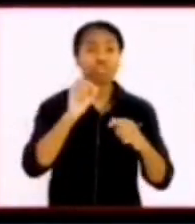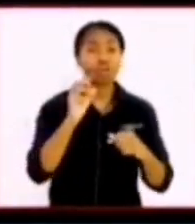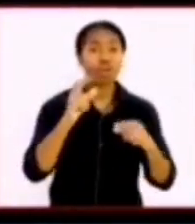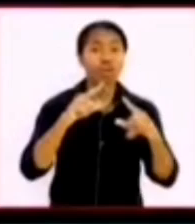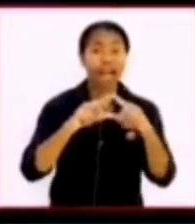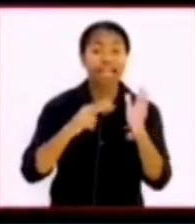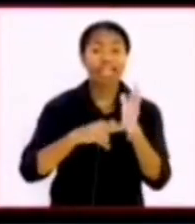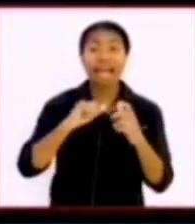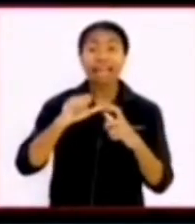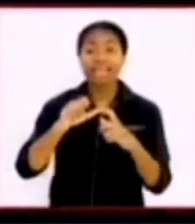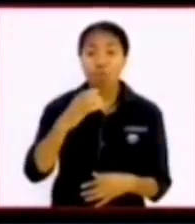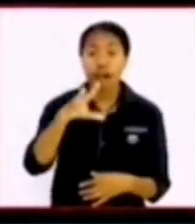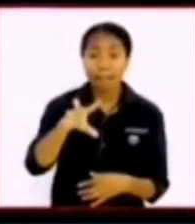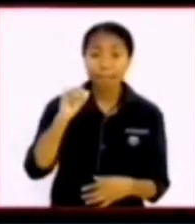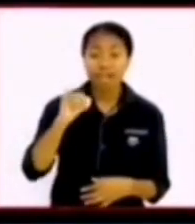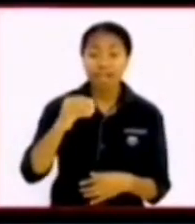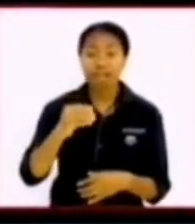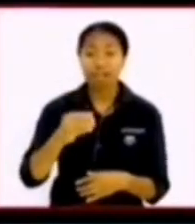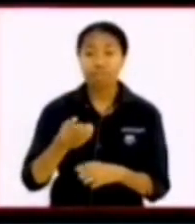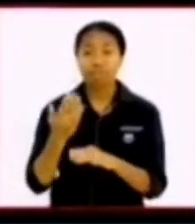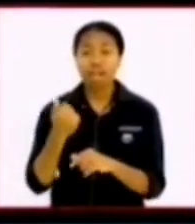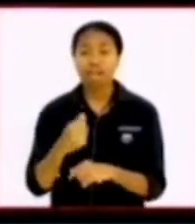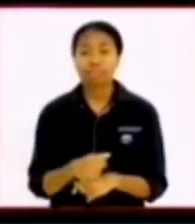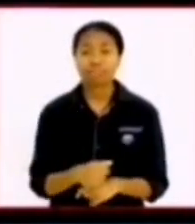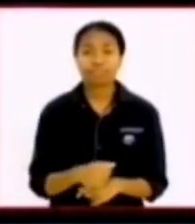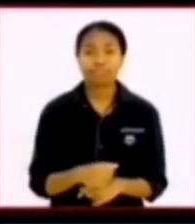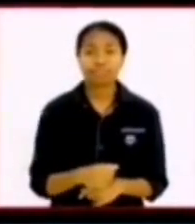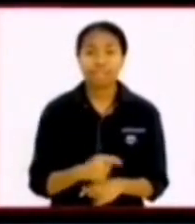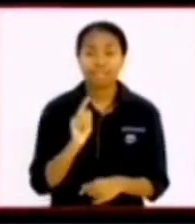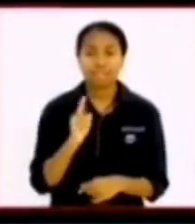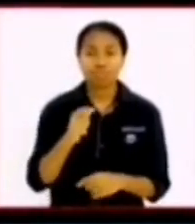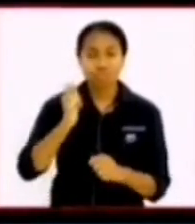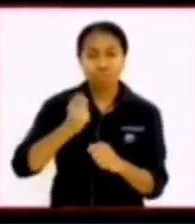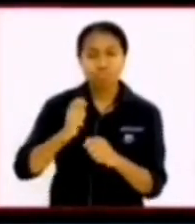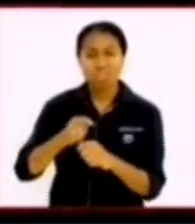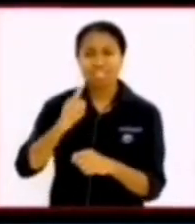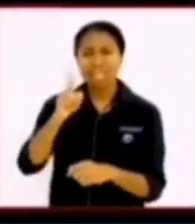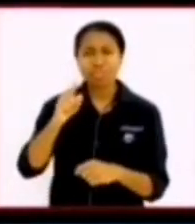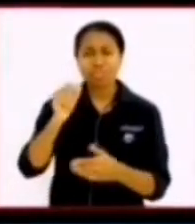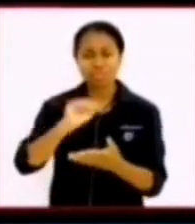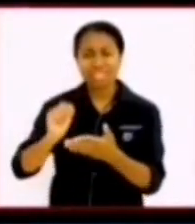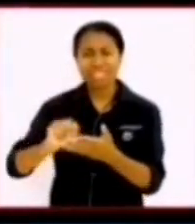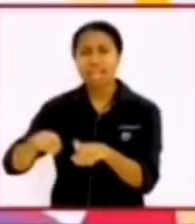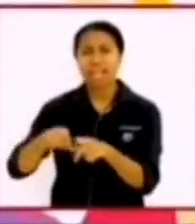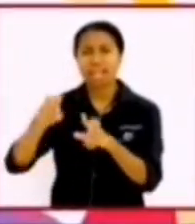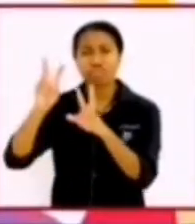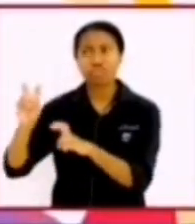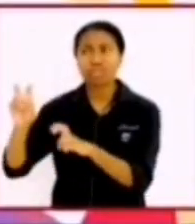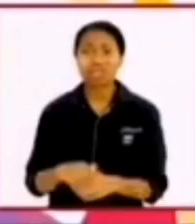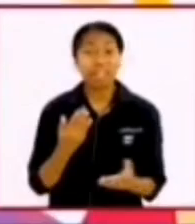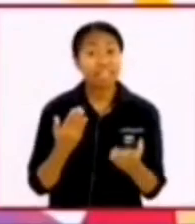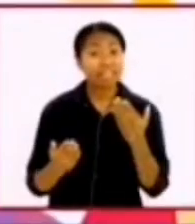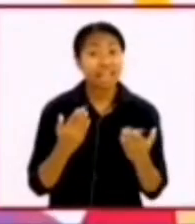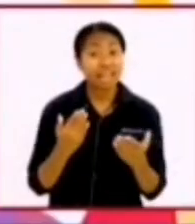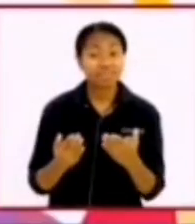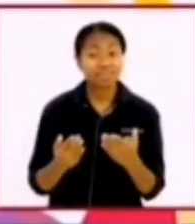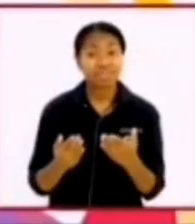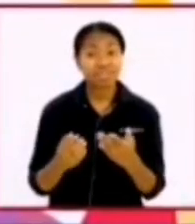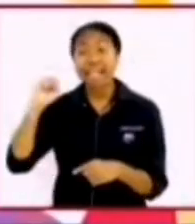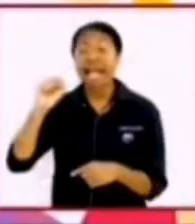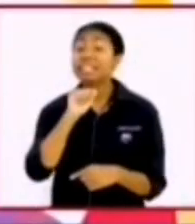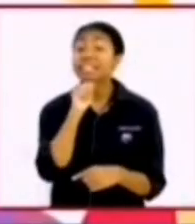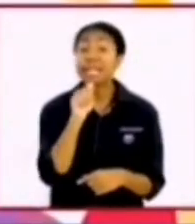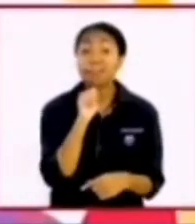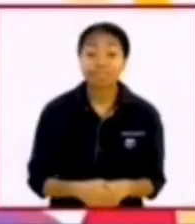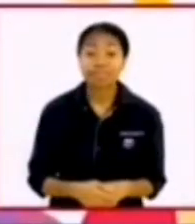dan saya mau mengutip ulang misionaris dari India ini membuat sebuah tulisan yang bagus dengan judul tergantung di tangan siapa